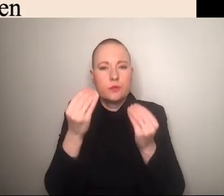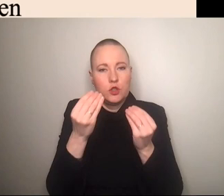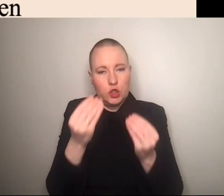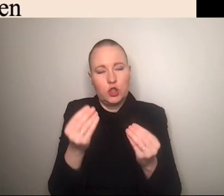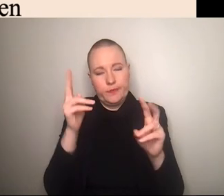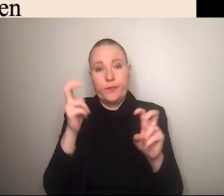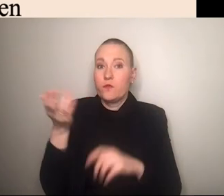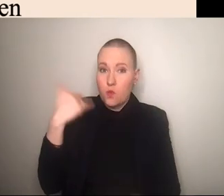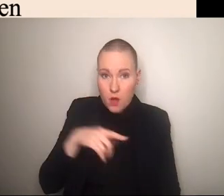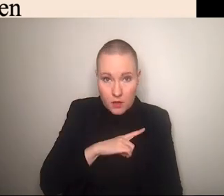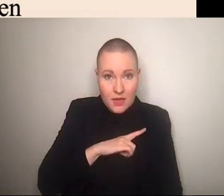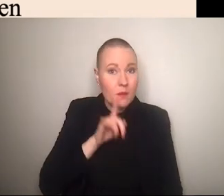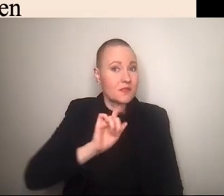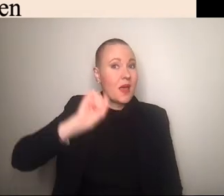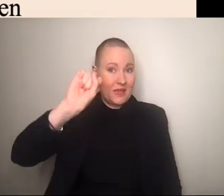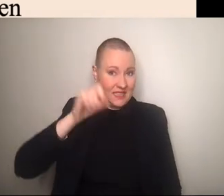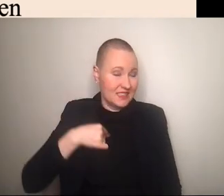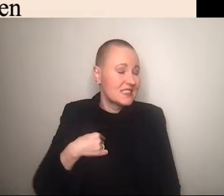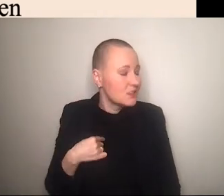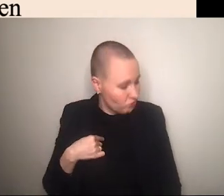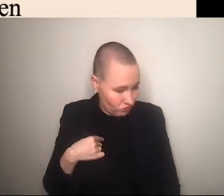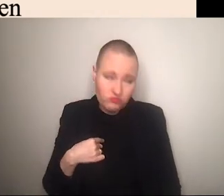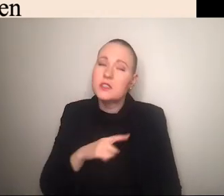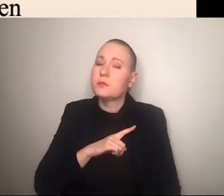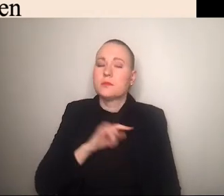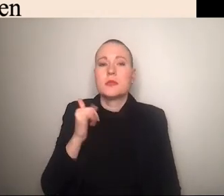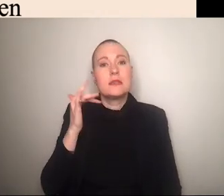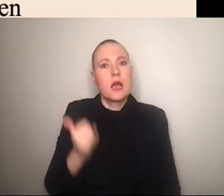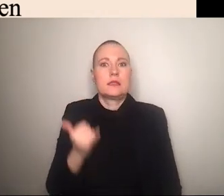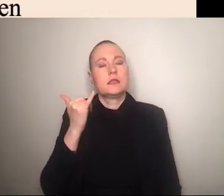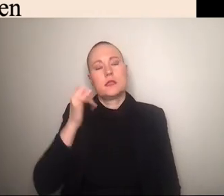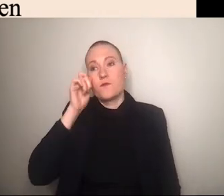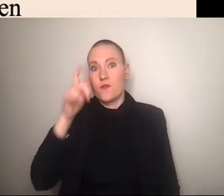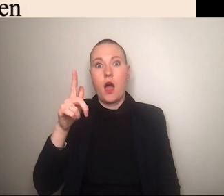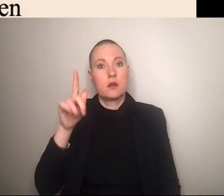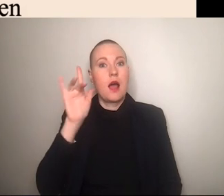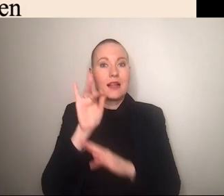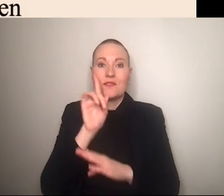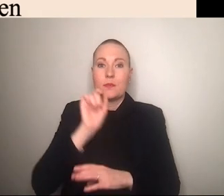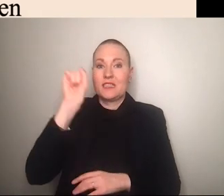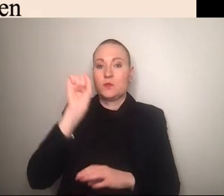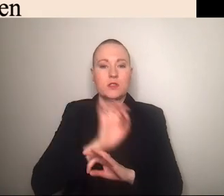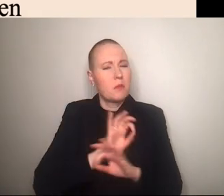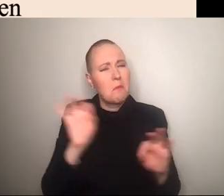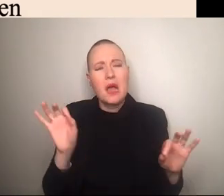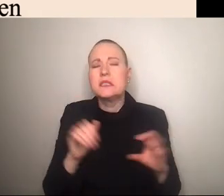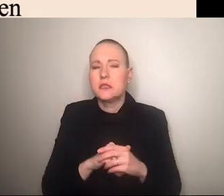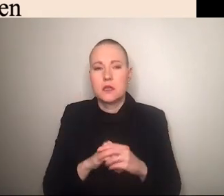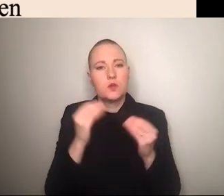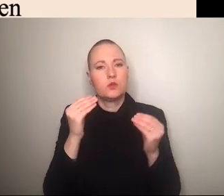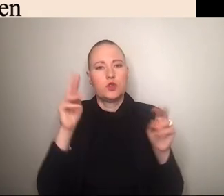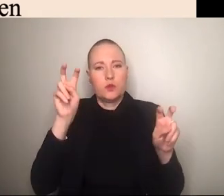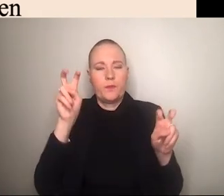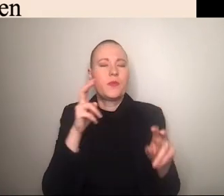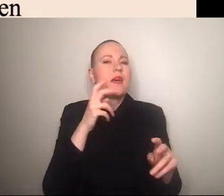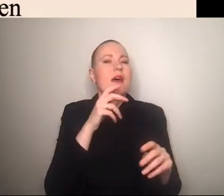man wäre früher selbst feministin gewesen und hätte jetzt ein antifeministisches erwachen gehabt weil sie findet sich auch hier der hashtag ex